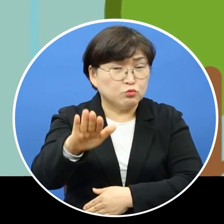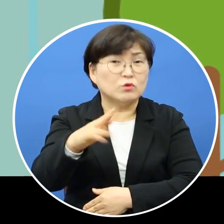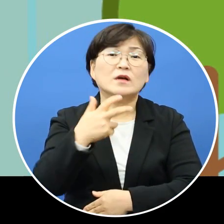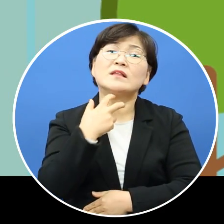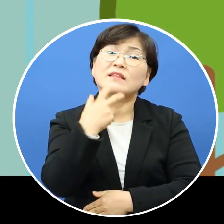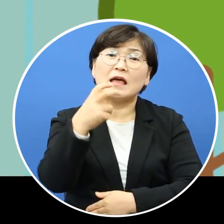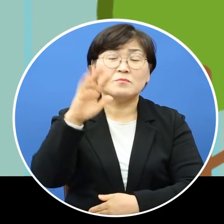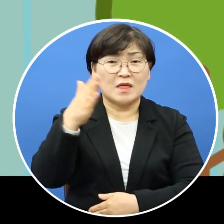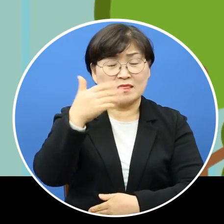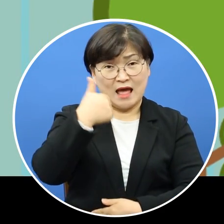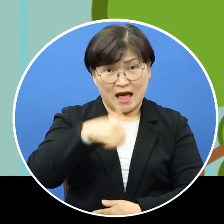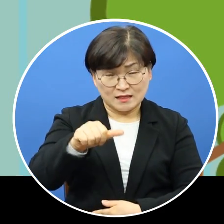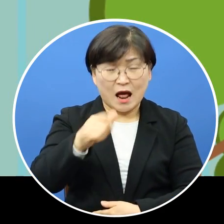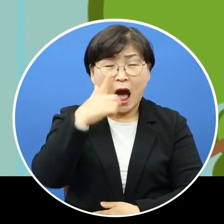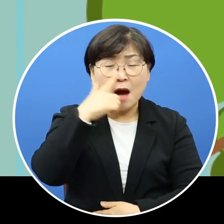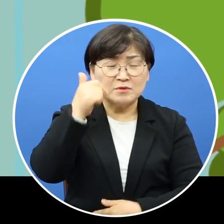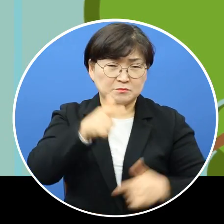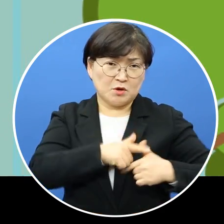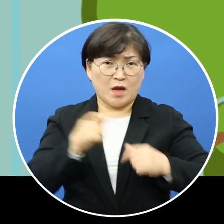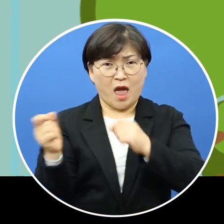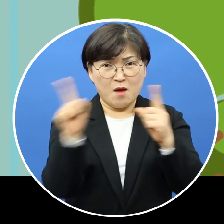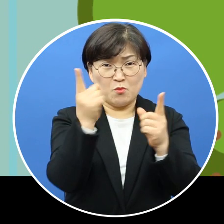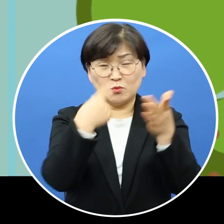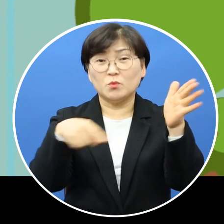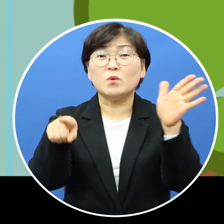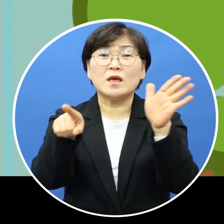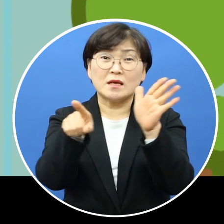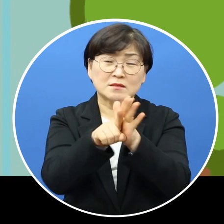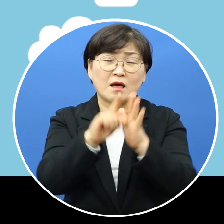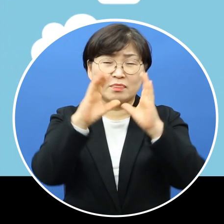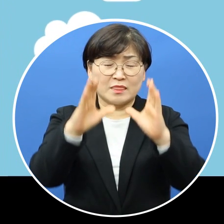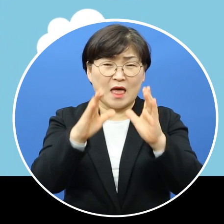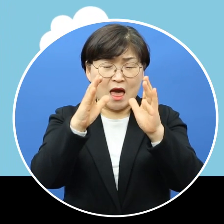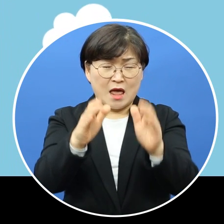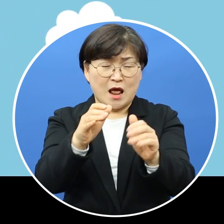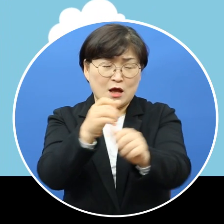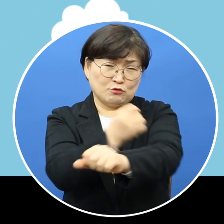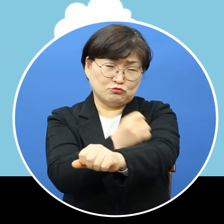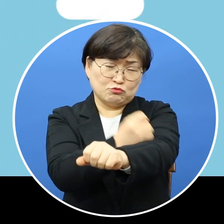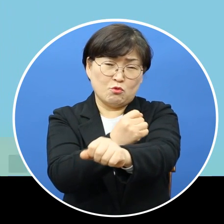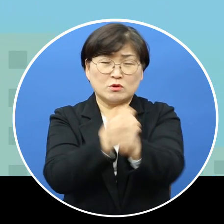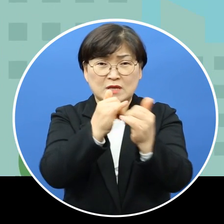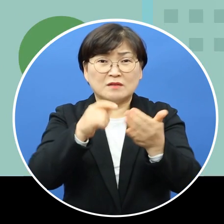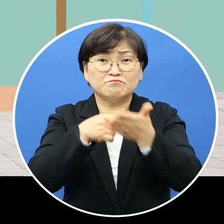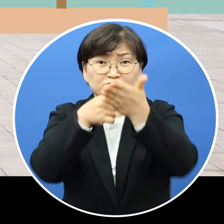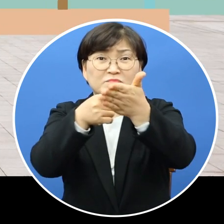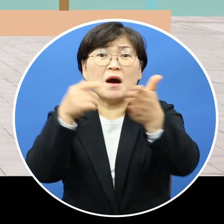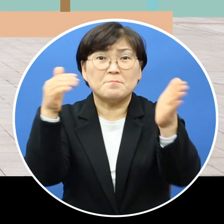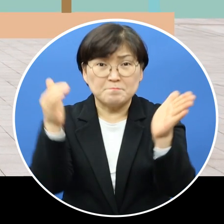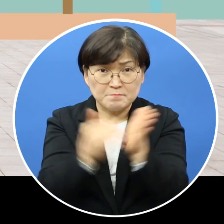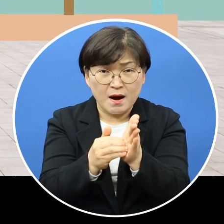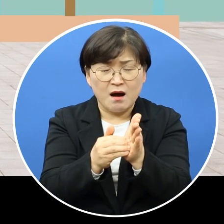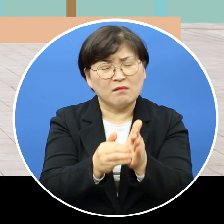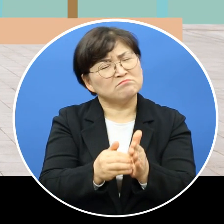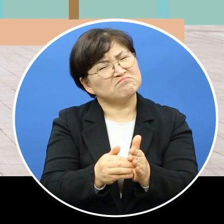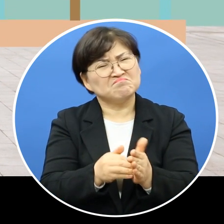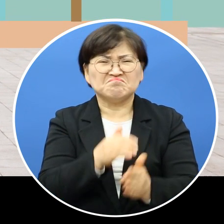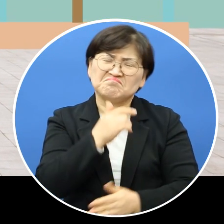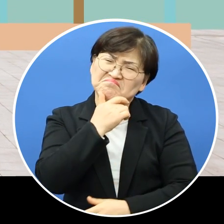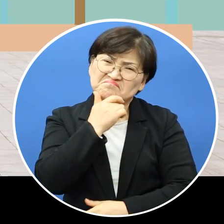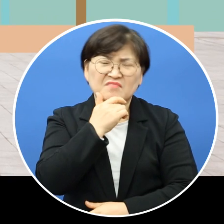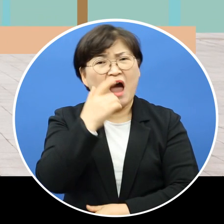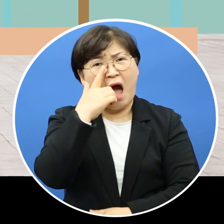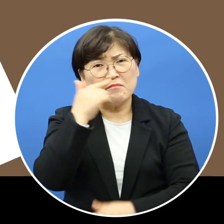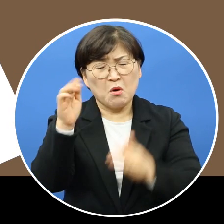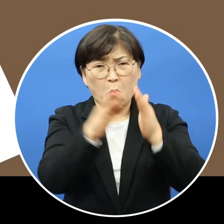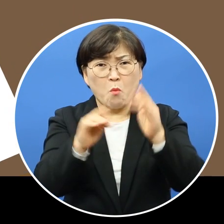순직한 뒤 68살 78년 뒤 70살이 된 아들은 아버지의 명예를 찾아들이기 위해 국가유공자 유족 등록 신청을